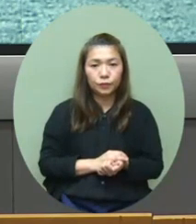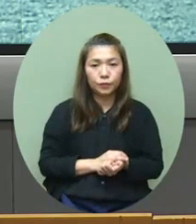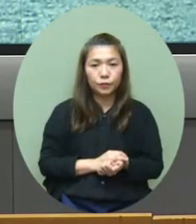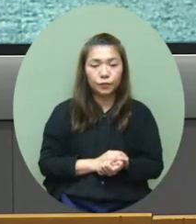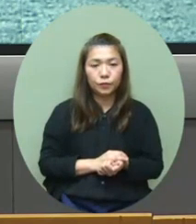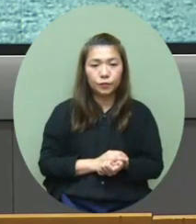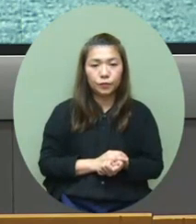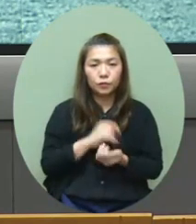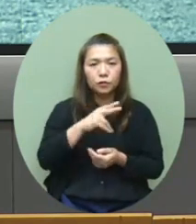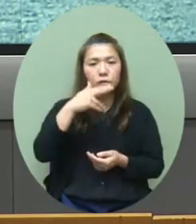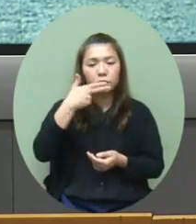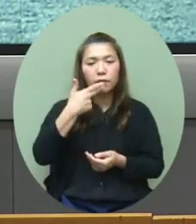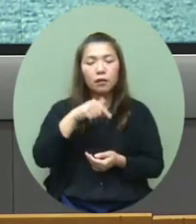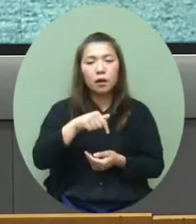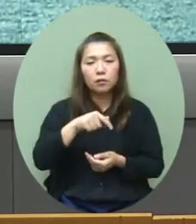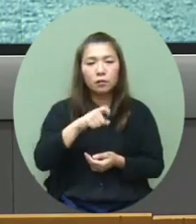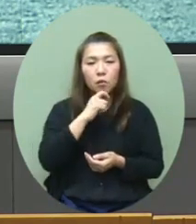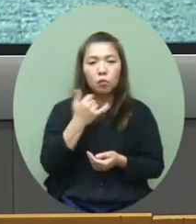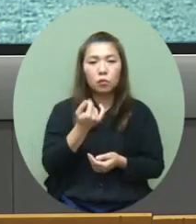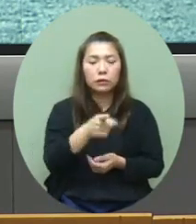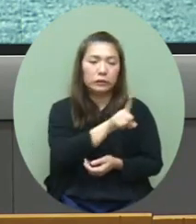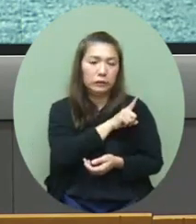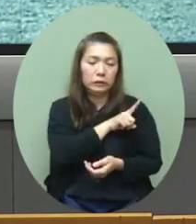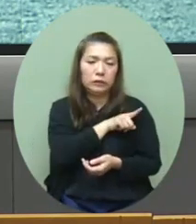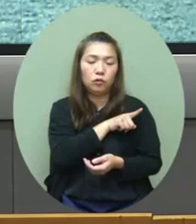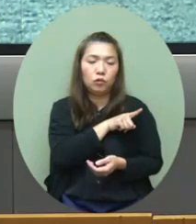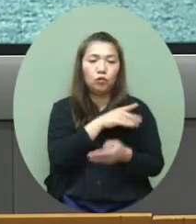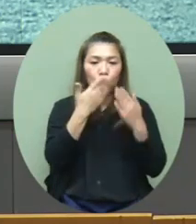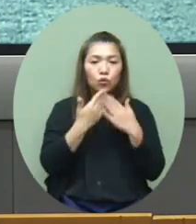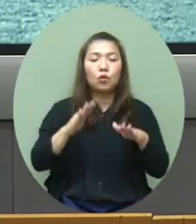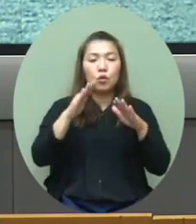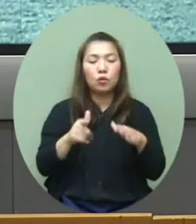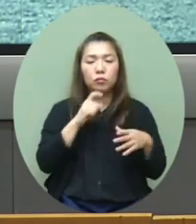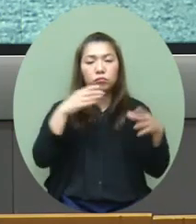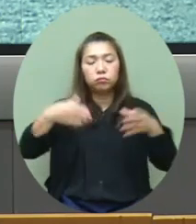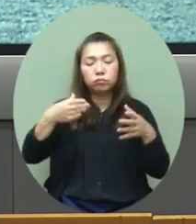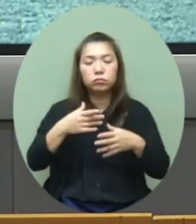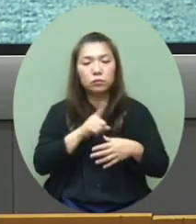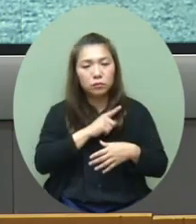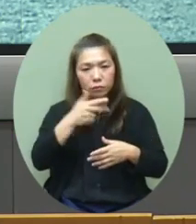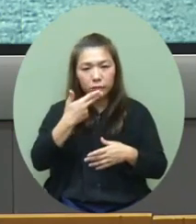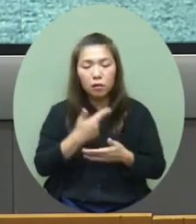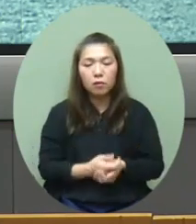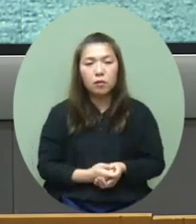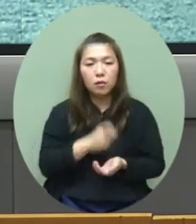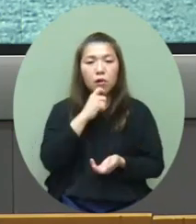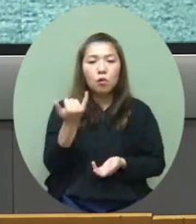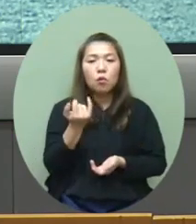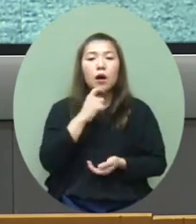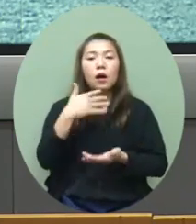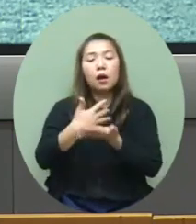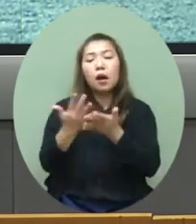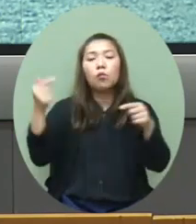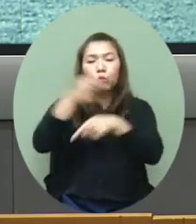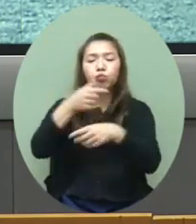我講的是吃飯他們有些是跟自己的同學一起吃有些是跟其他